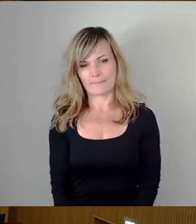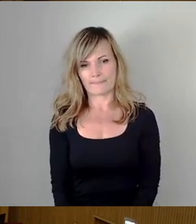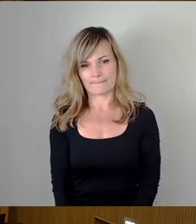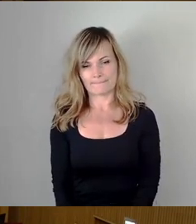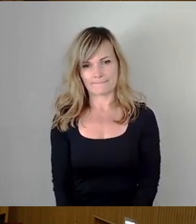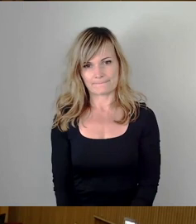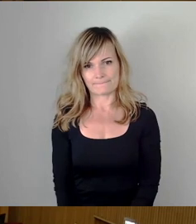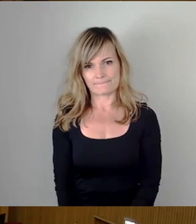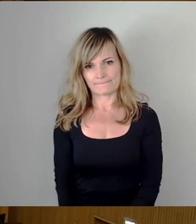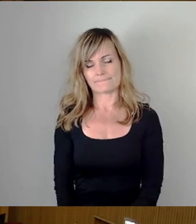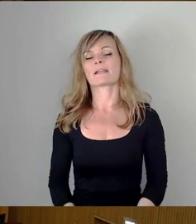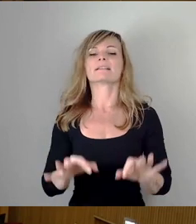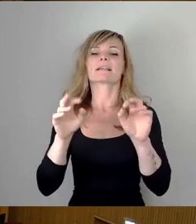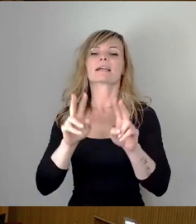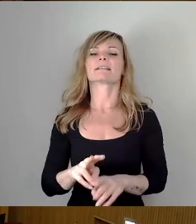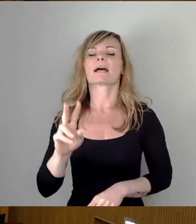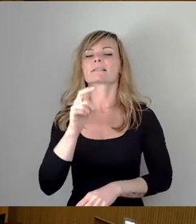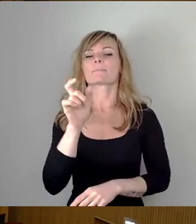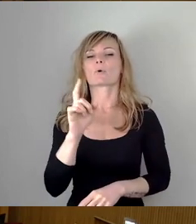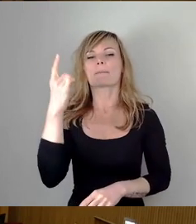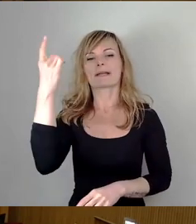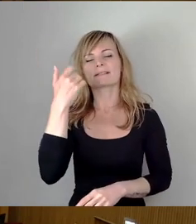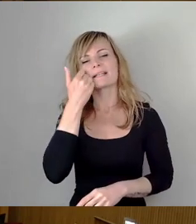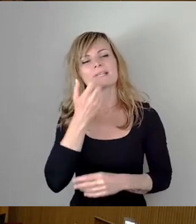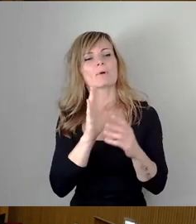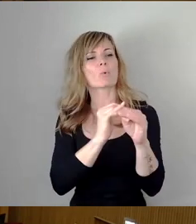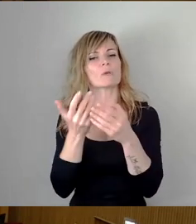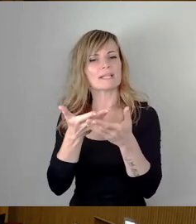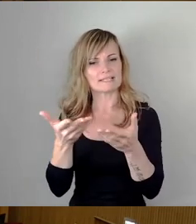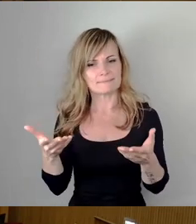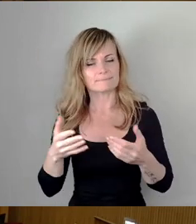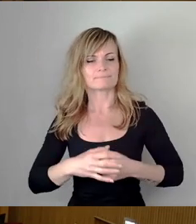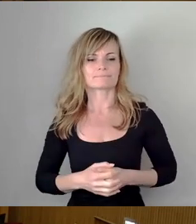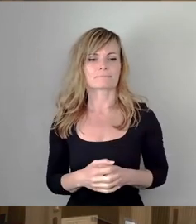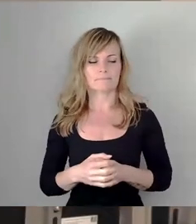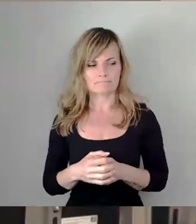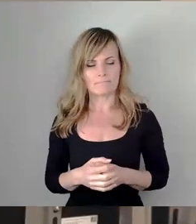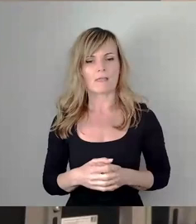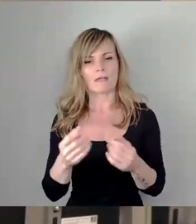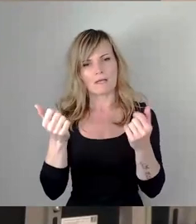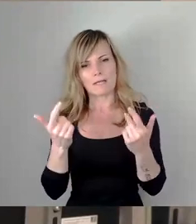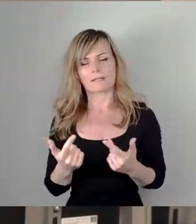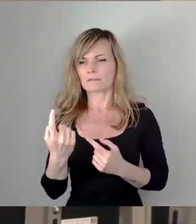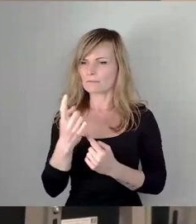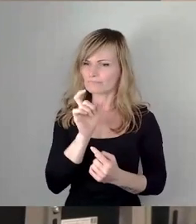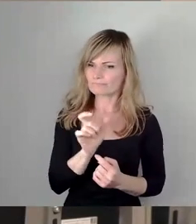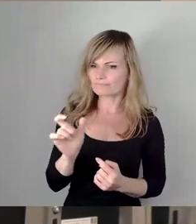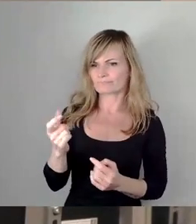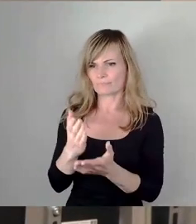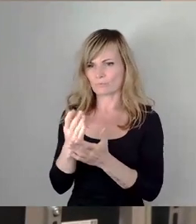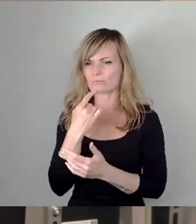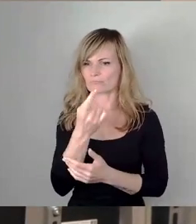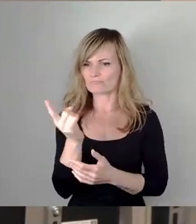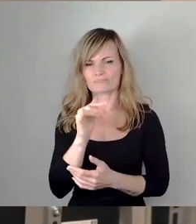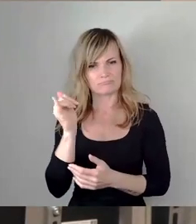Sehr geehrter Herr Erster Bürgermeister, liebe Kolleginnen und Kollegen. Einige Vorrednerinnen und Redner haben natürlich recht. Man wird jetzt mit so einer